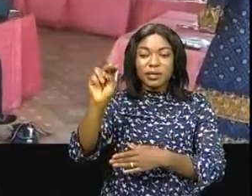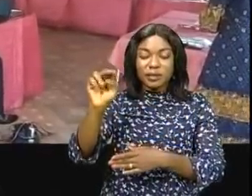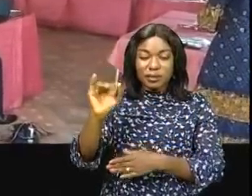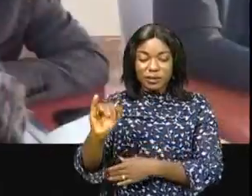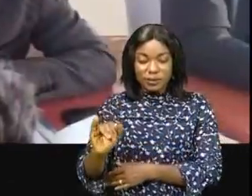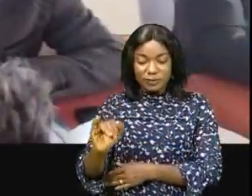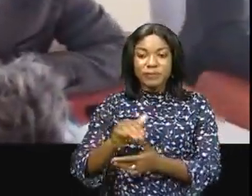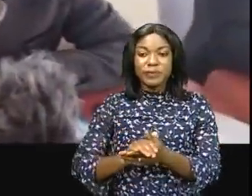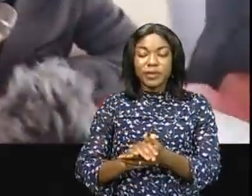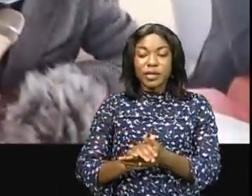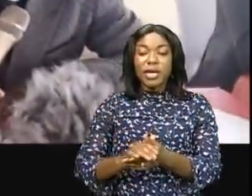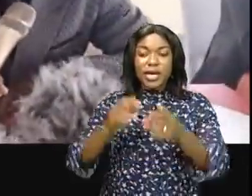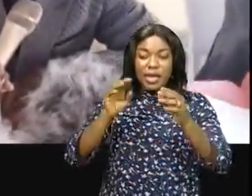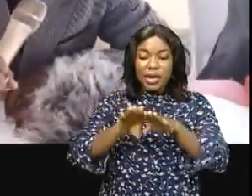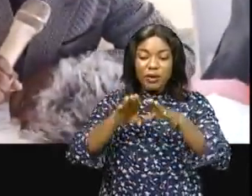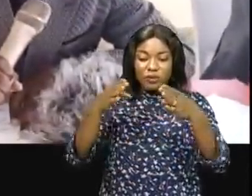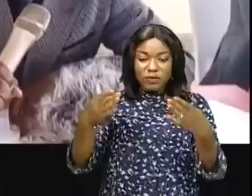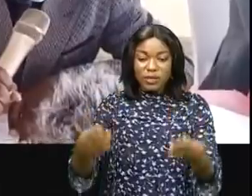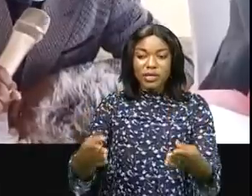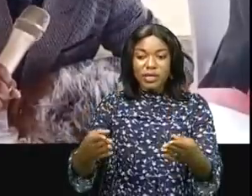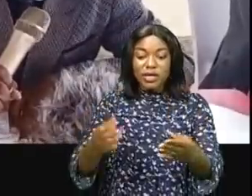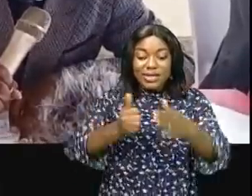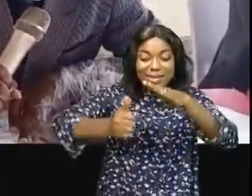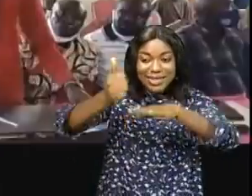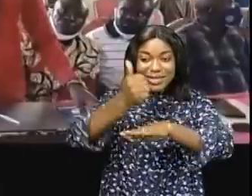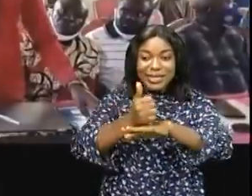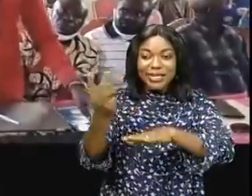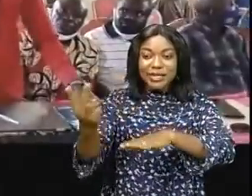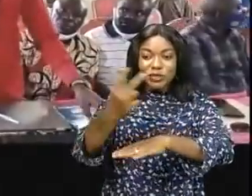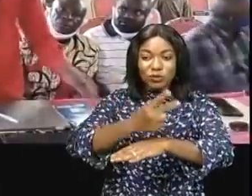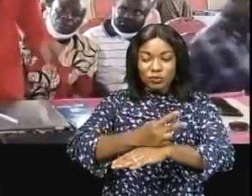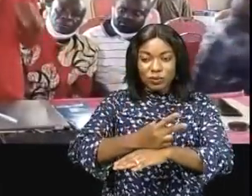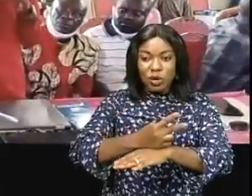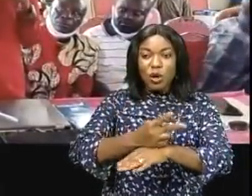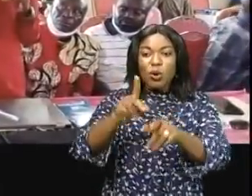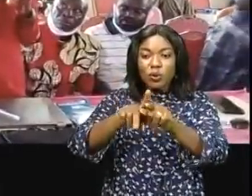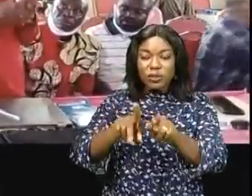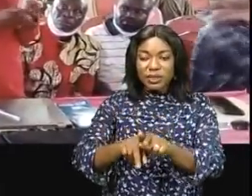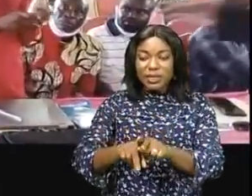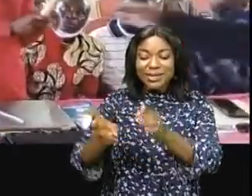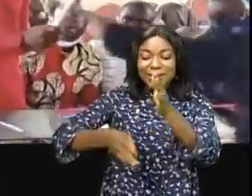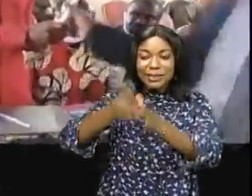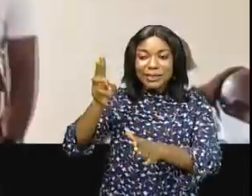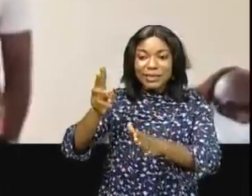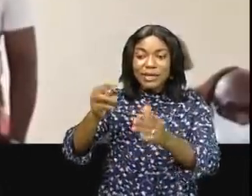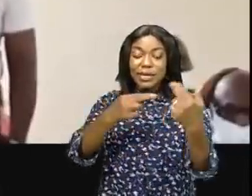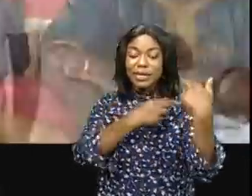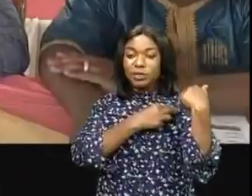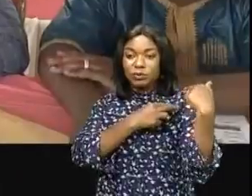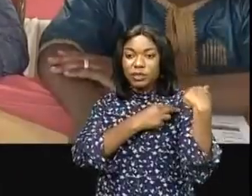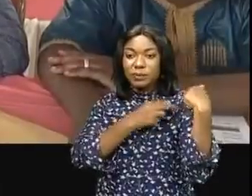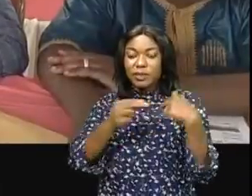Bakunama Modeste a la seule ouverture de cet atelier de deux jours où les 13 entités territorielles décentralisées ont